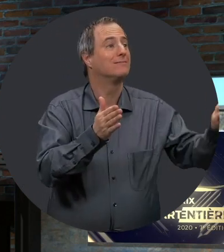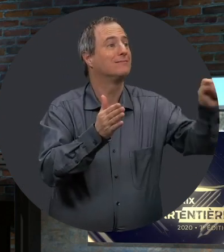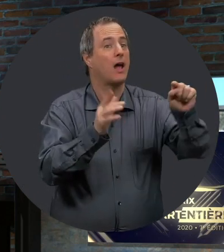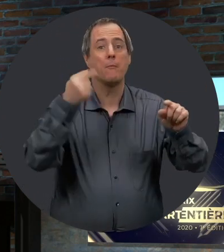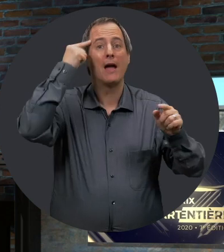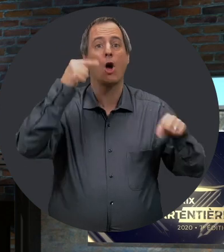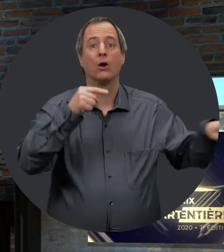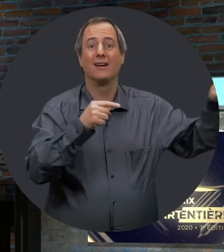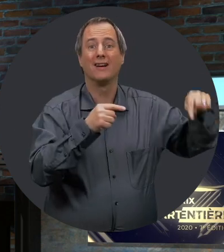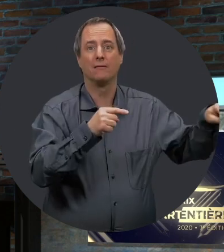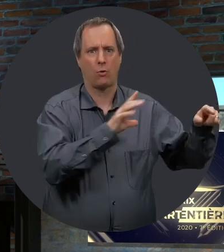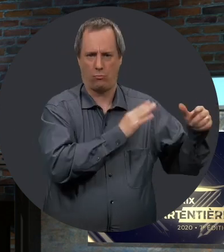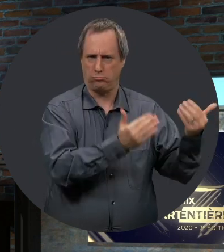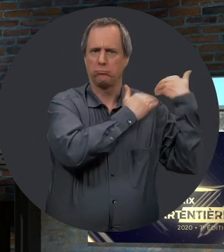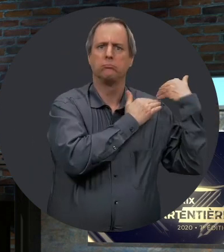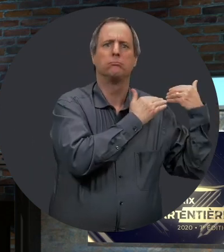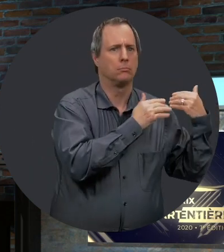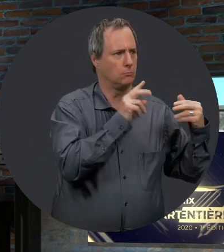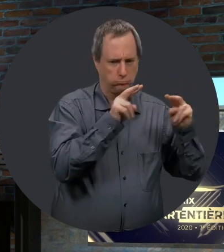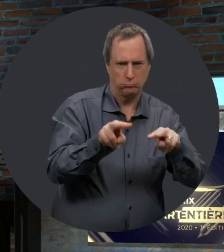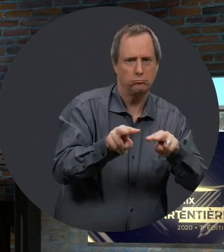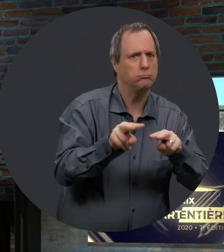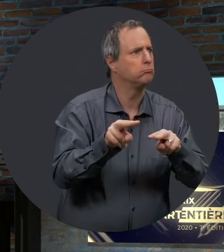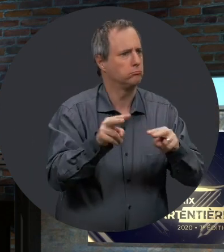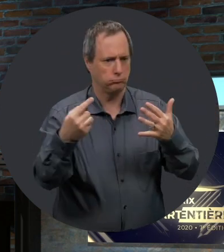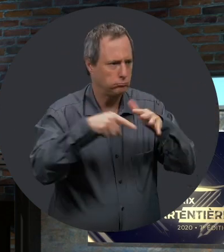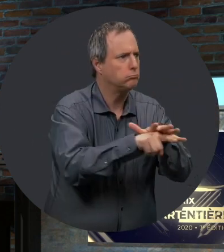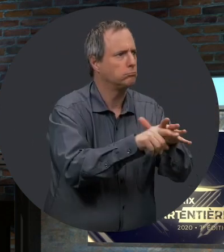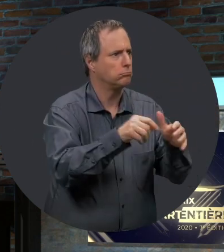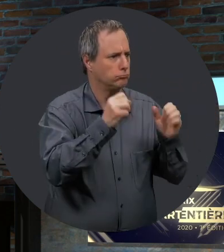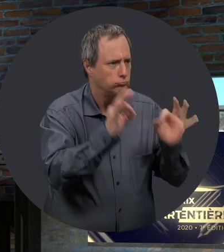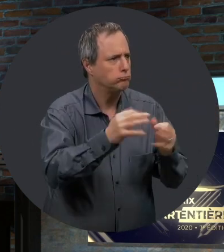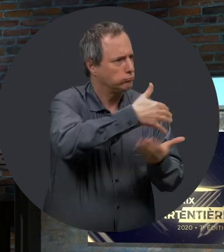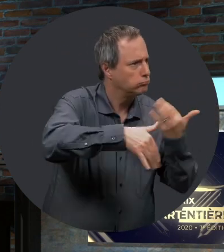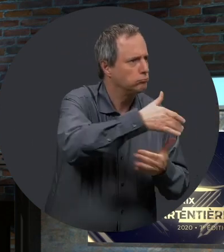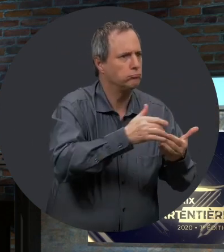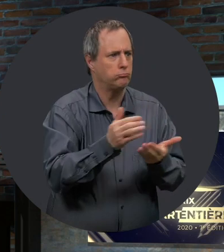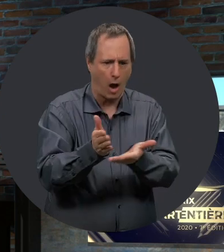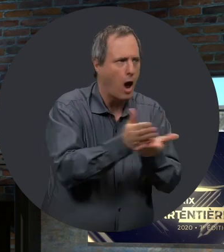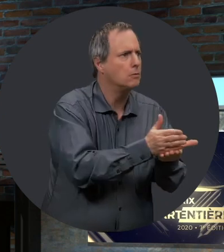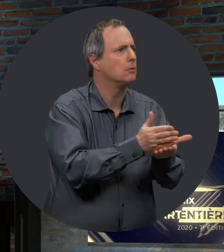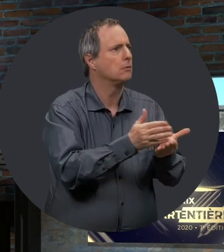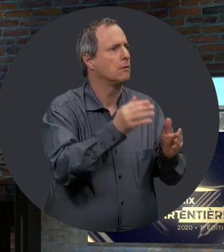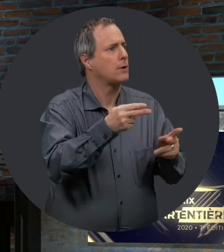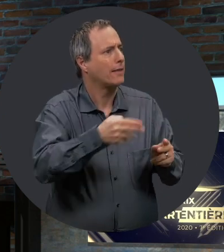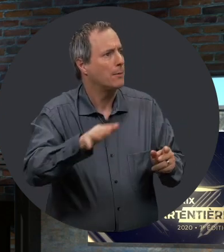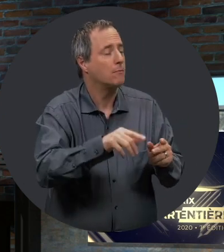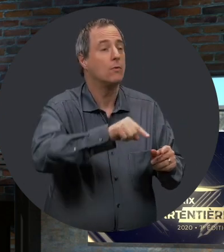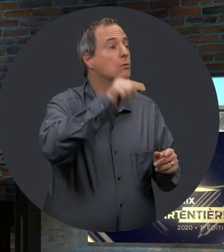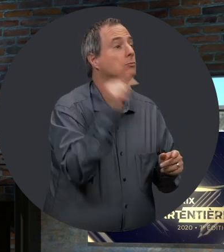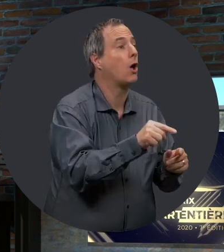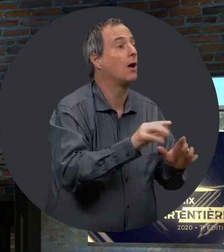entrepreneurs, les entrepreneurs, eux, ont une responsabilité sociale d'assurer l'intégration et le maintien en emploi des personnes handicapées. Donc,